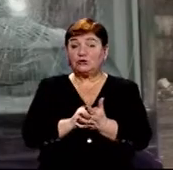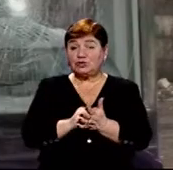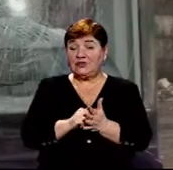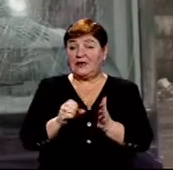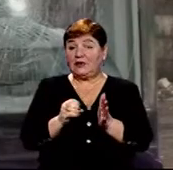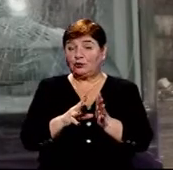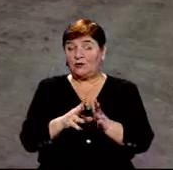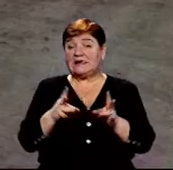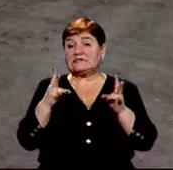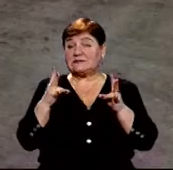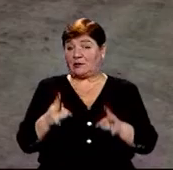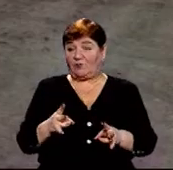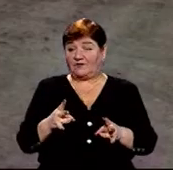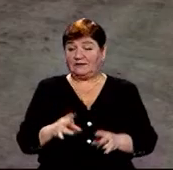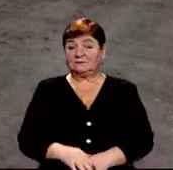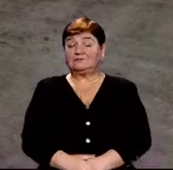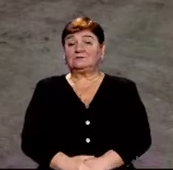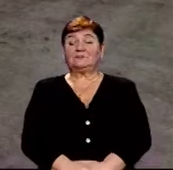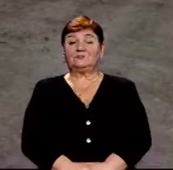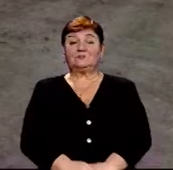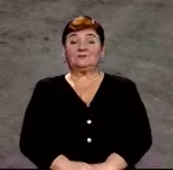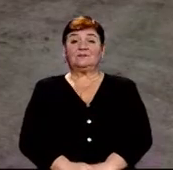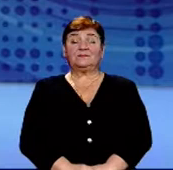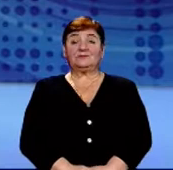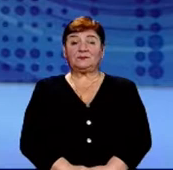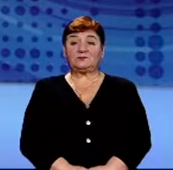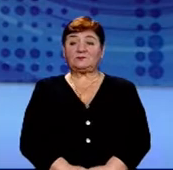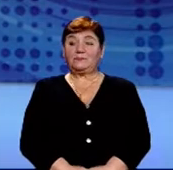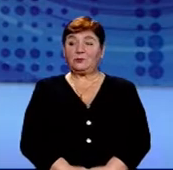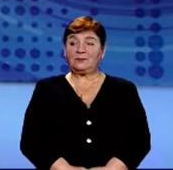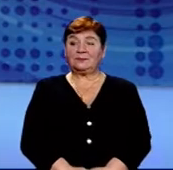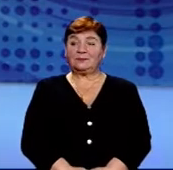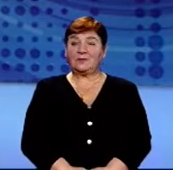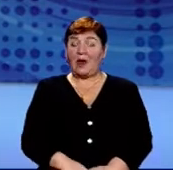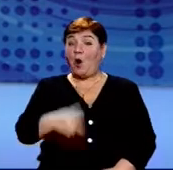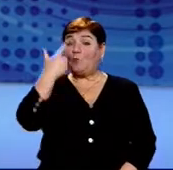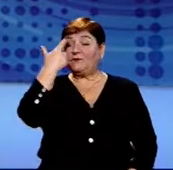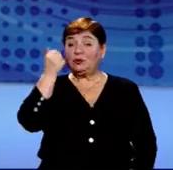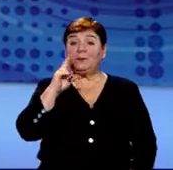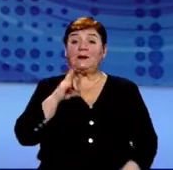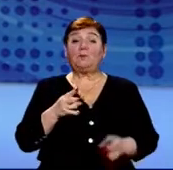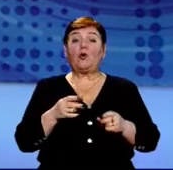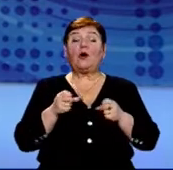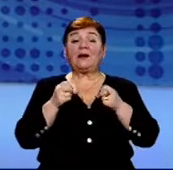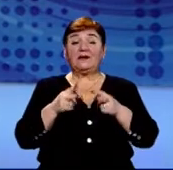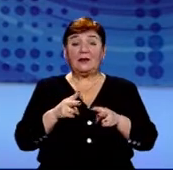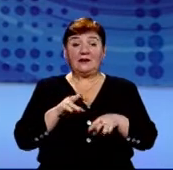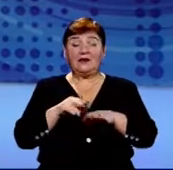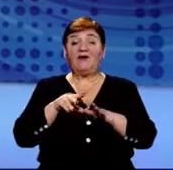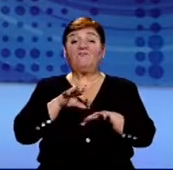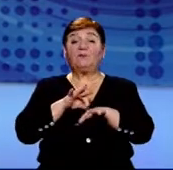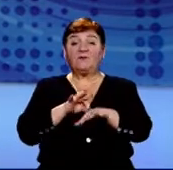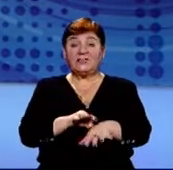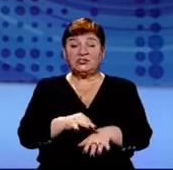застраховані. Андрій Андрусяк, Віктор Пойда – Новини на Суспільному. Повідомлення про кримінальне провадження щодо службової